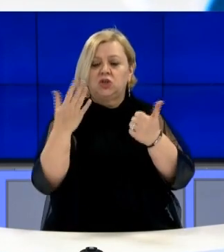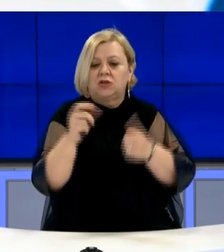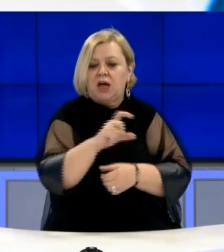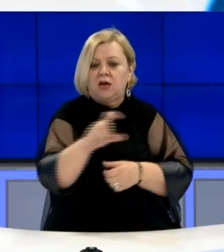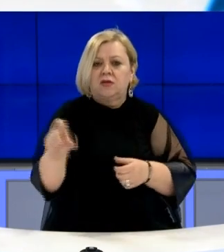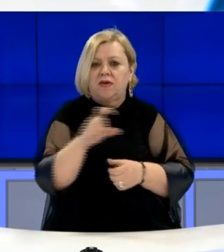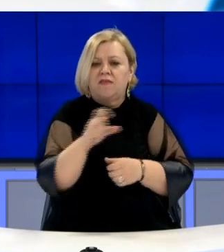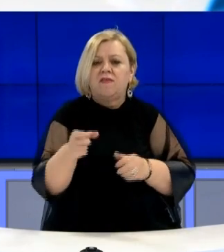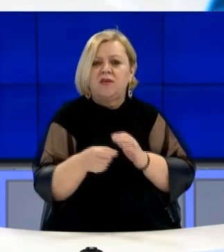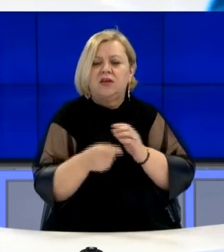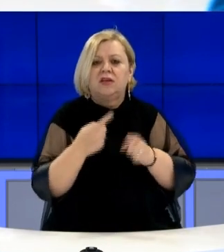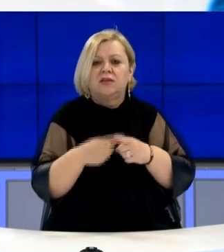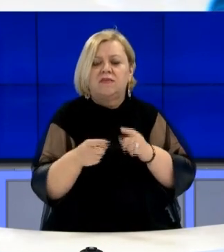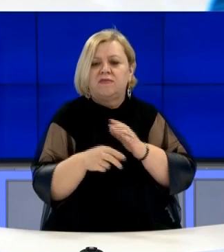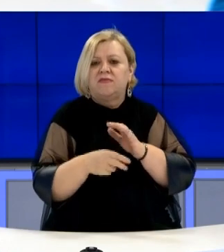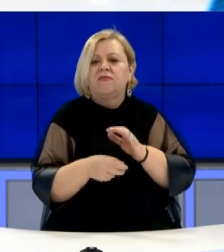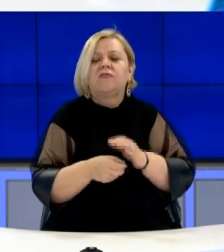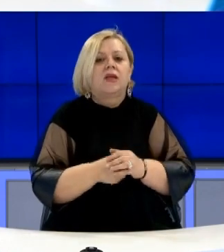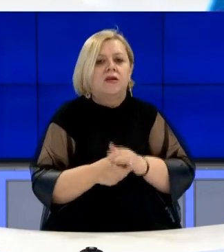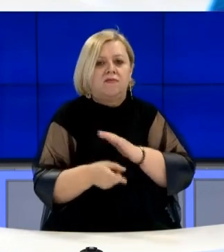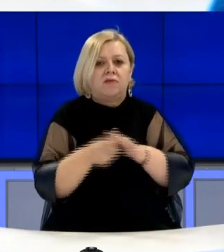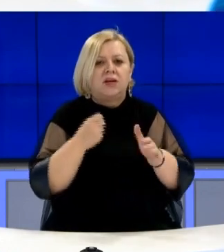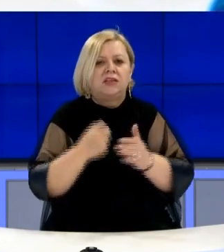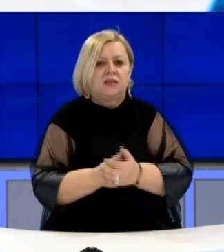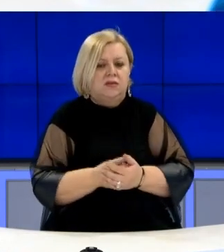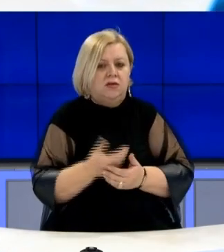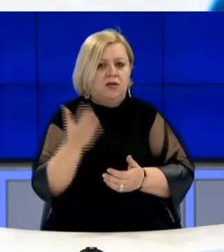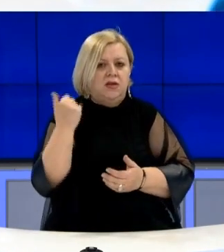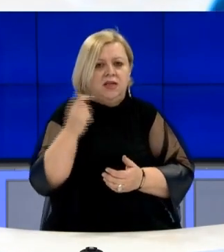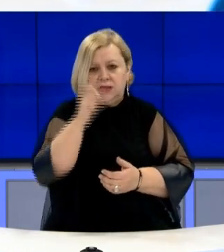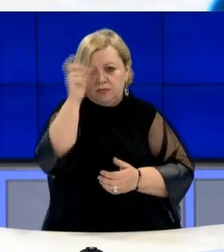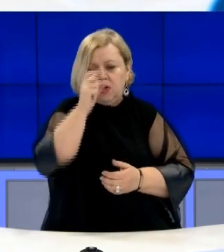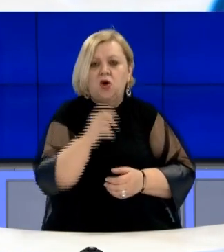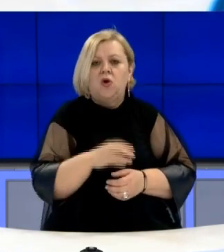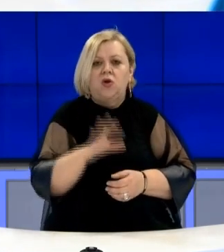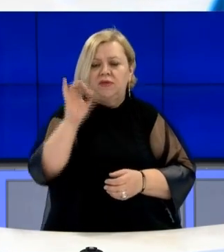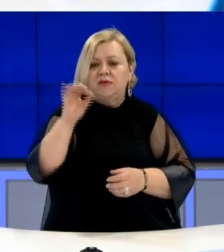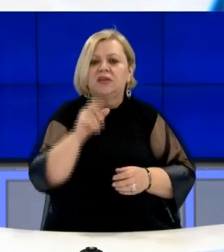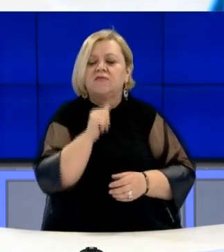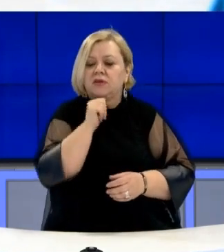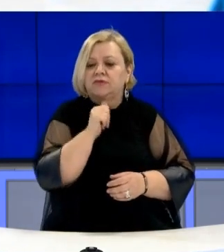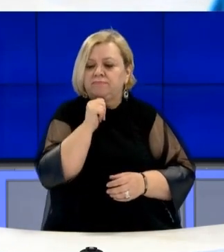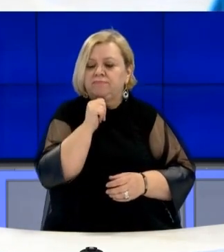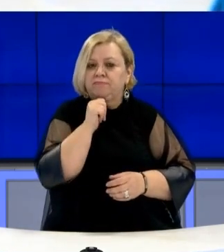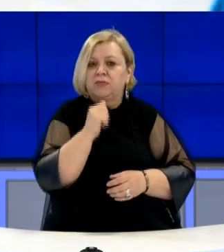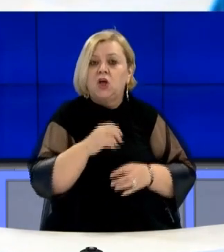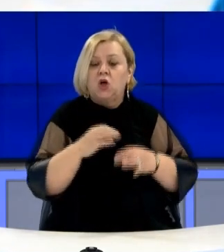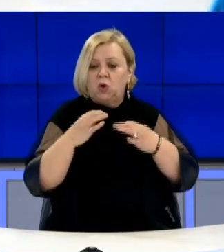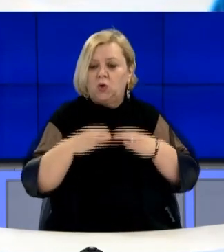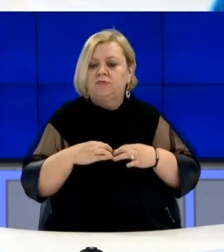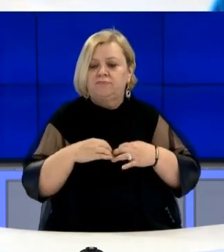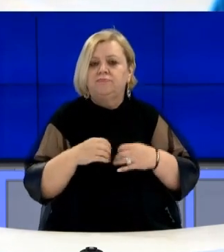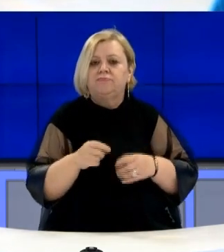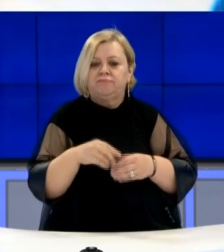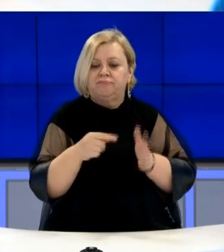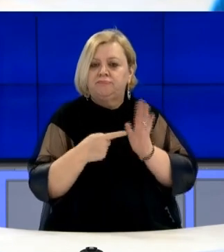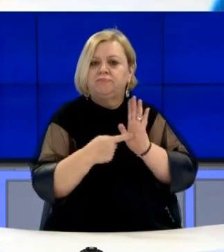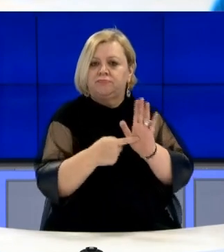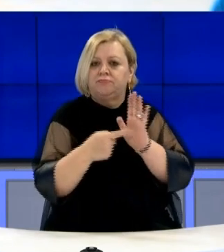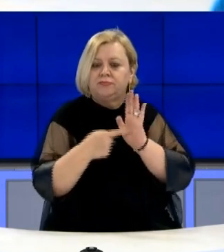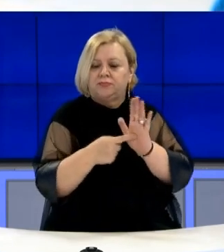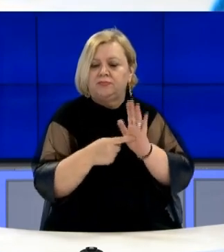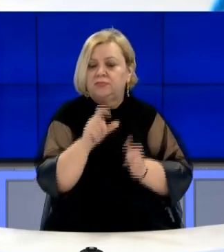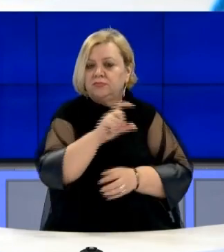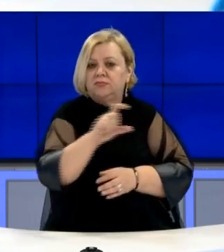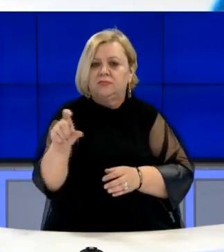rastin e vrasjes e politikanit Sërb Oliver Ivanoviç. Kretari trupit Gjukues, Valion Kurtaj, ka ledzuar akta akuzën të ngritur